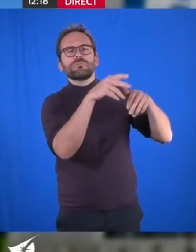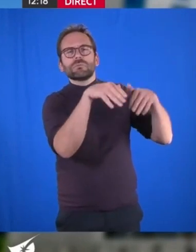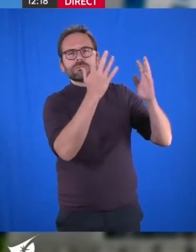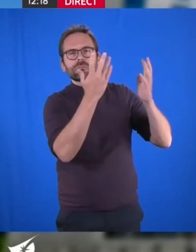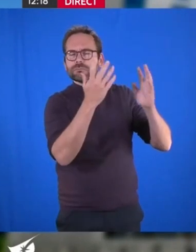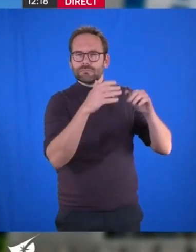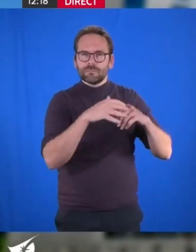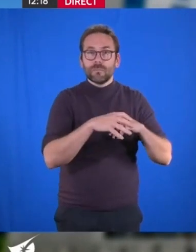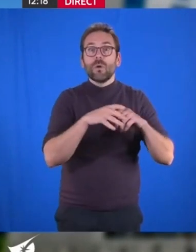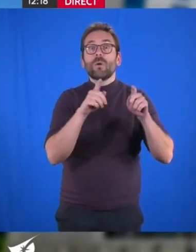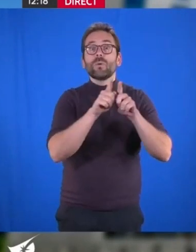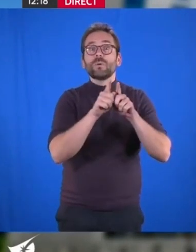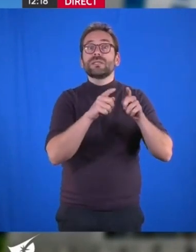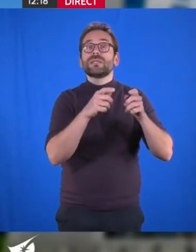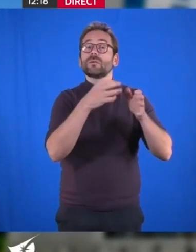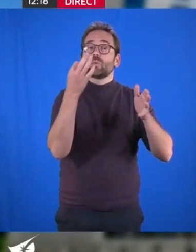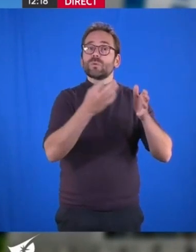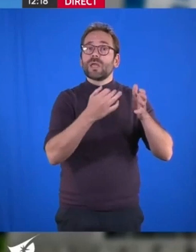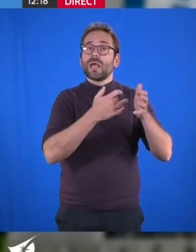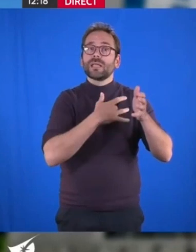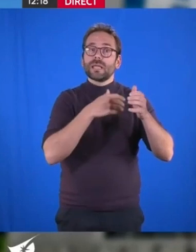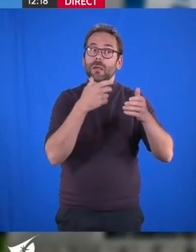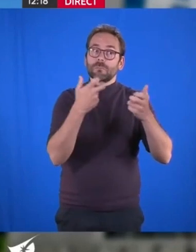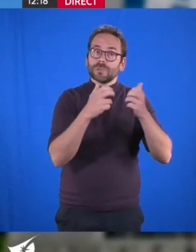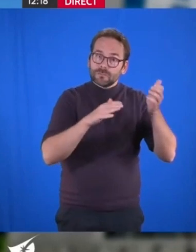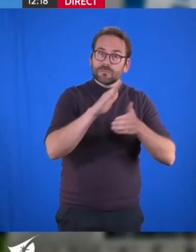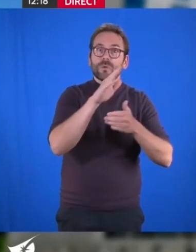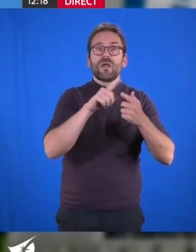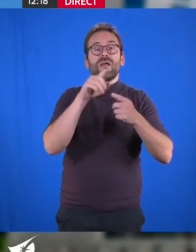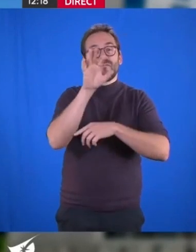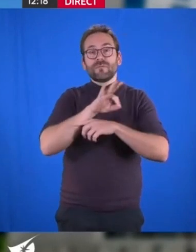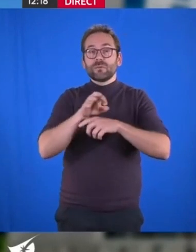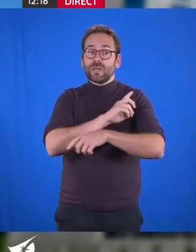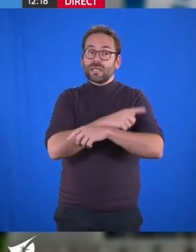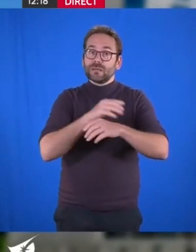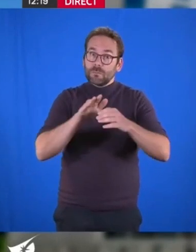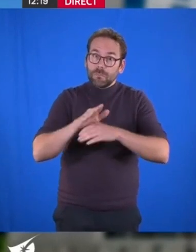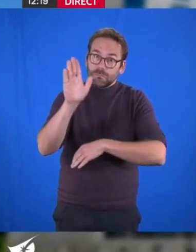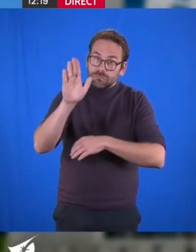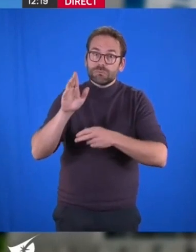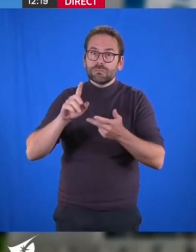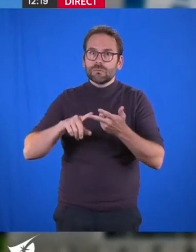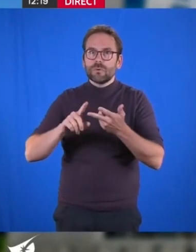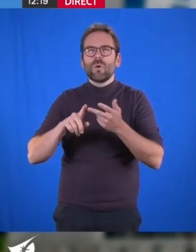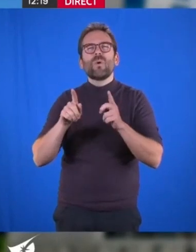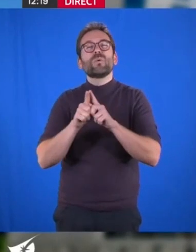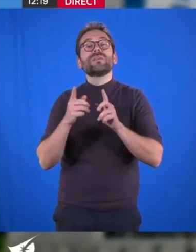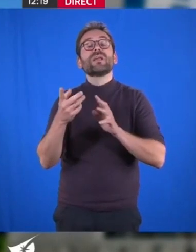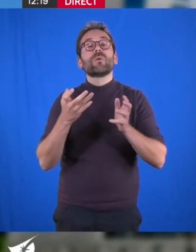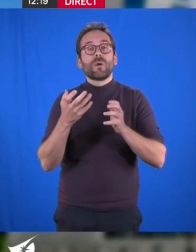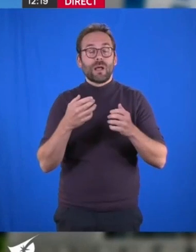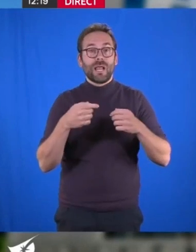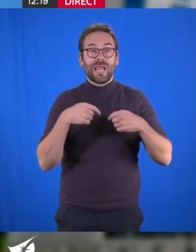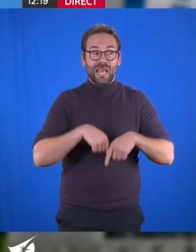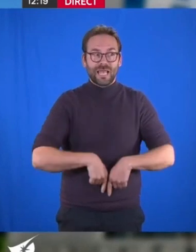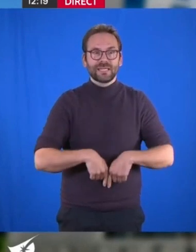résultante de la hausse des taux d'intérêt, c'est la résultante de la hausse des factures d'énergie, c'est la résultante de la ponction de l'État